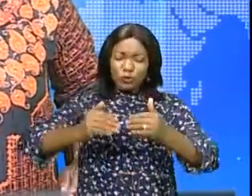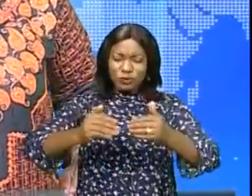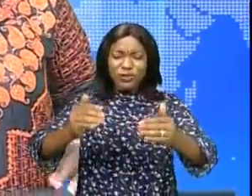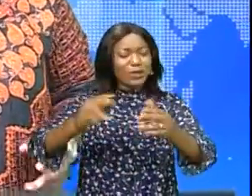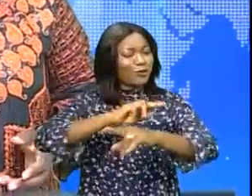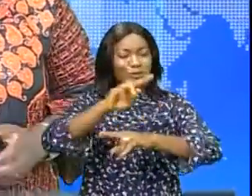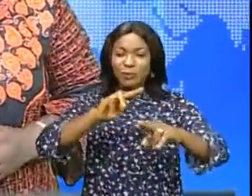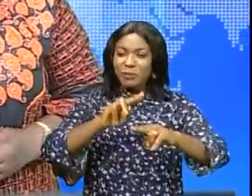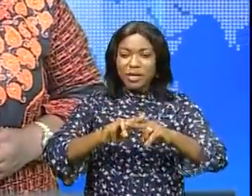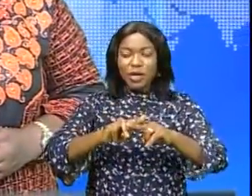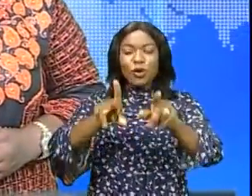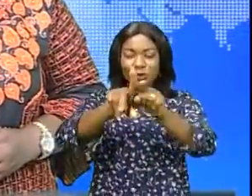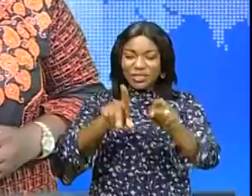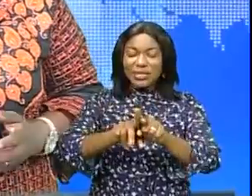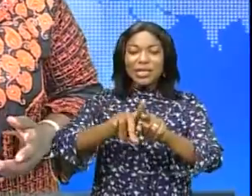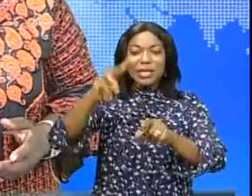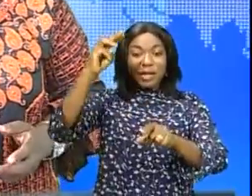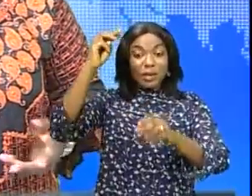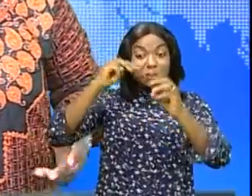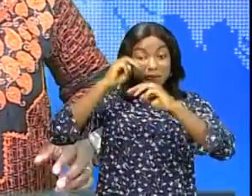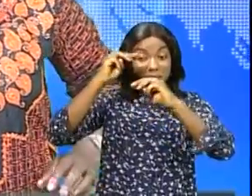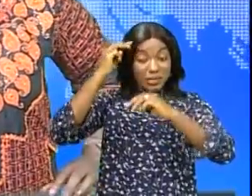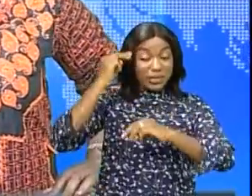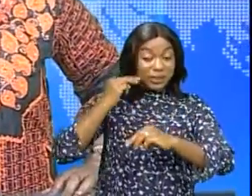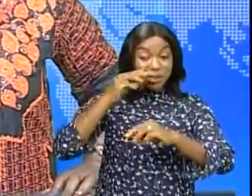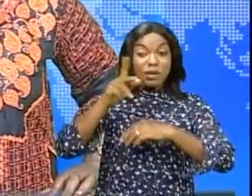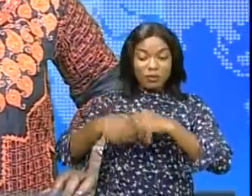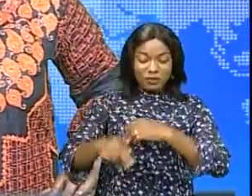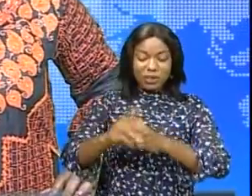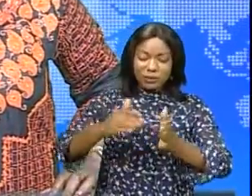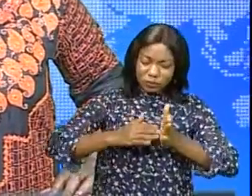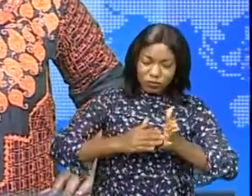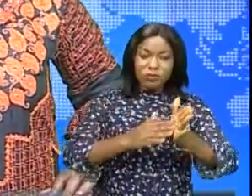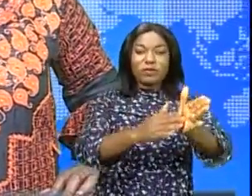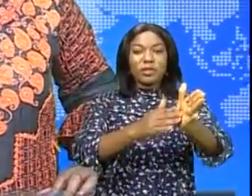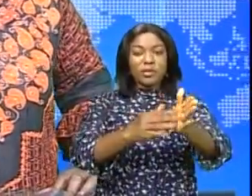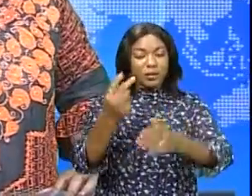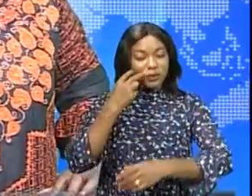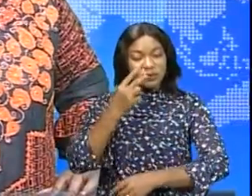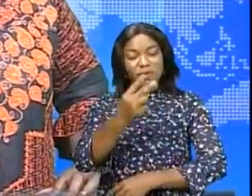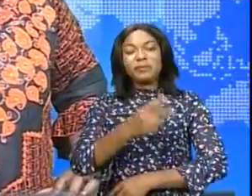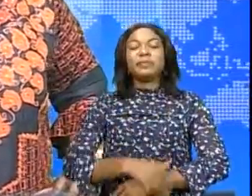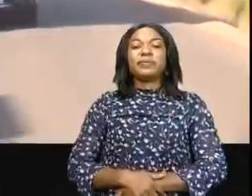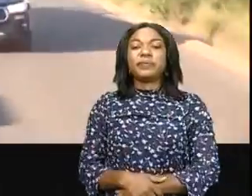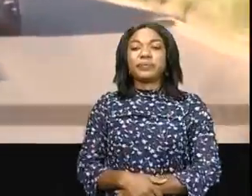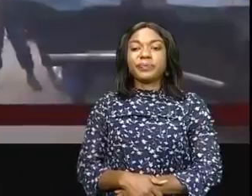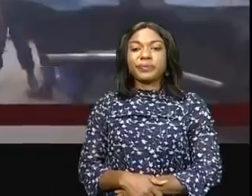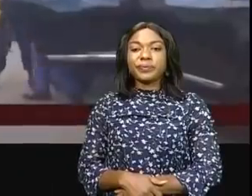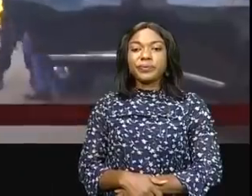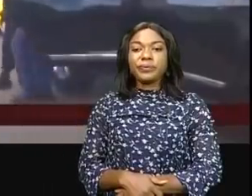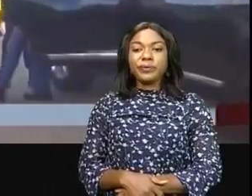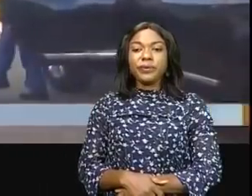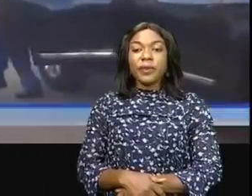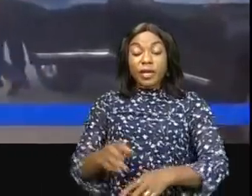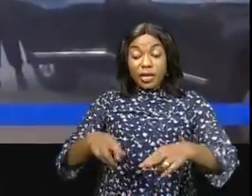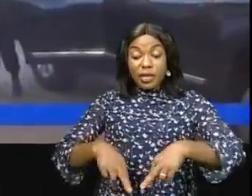normalement. Et c'est le ministre provincial des infrastructures qui assure le suivi. Didier Moumba a signé ce reportage. Les ministres de la